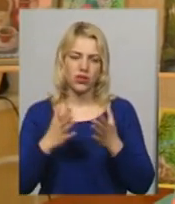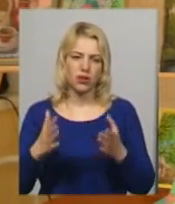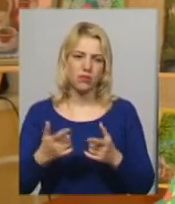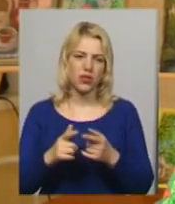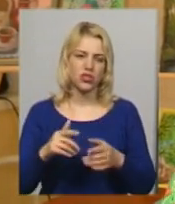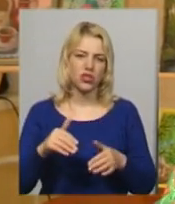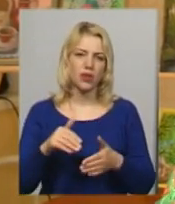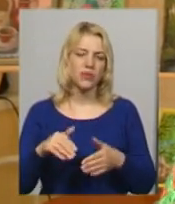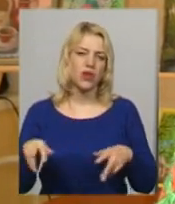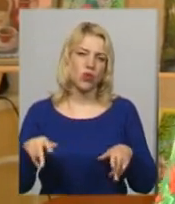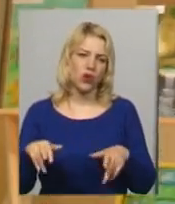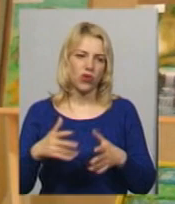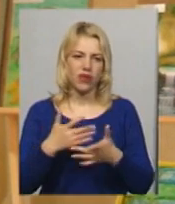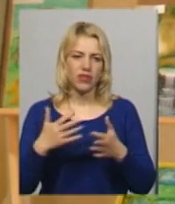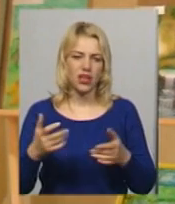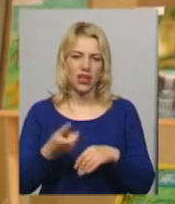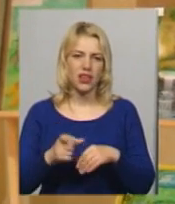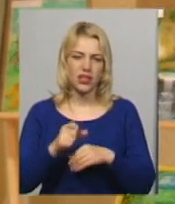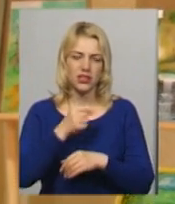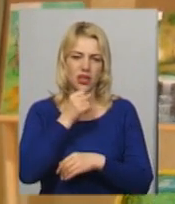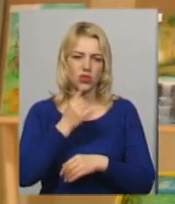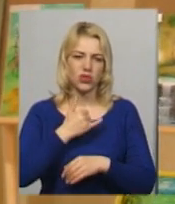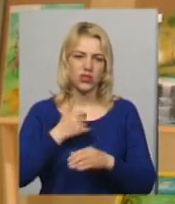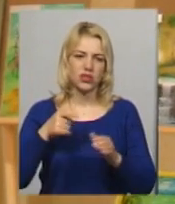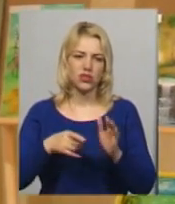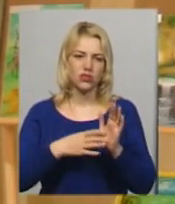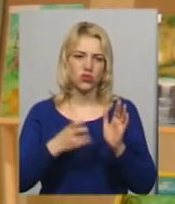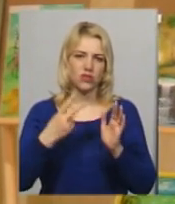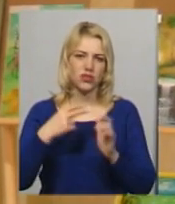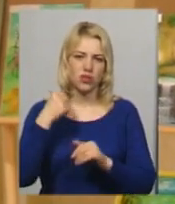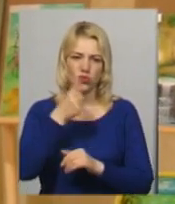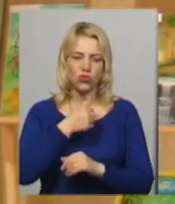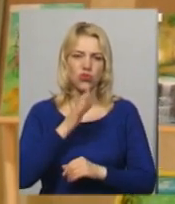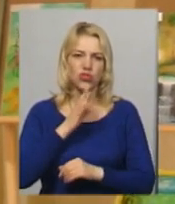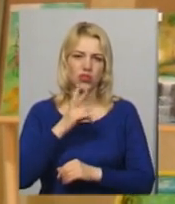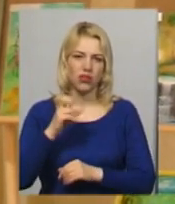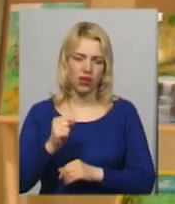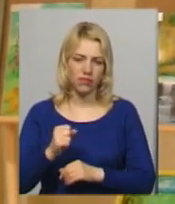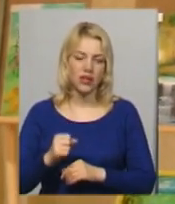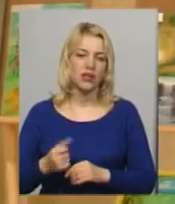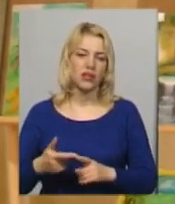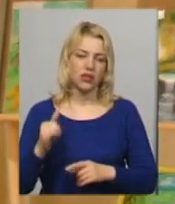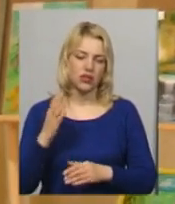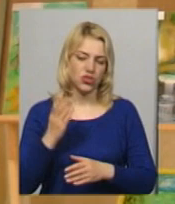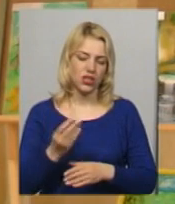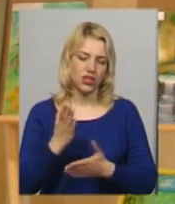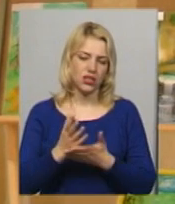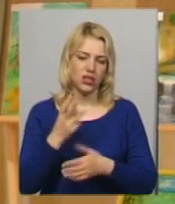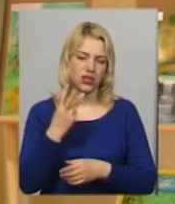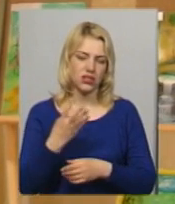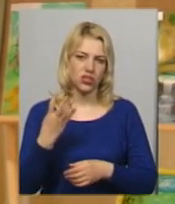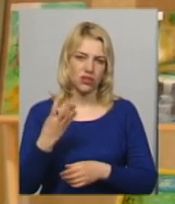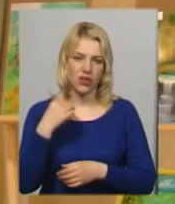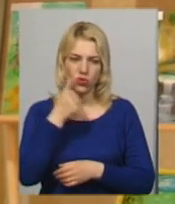хореографія, ну і інші. Найстарший у нас 1930 року слухачка, і ще є сім чоловік – 34,